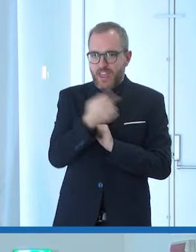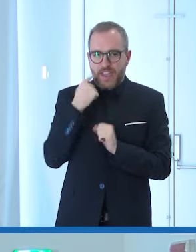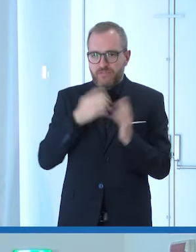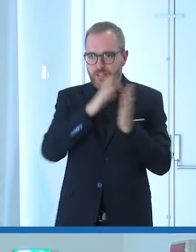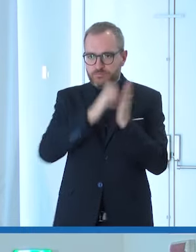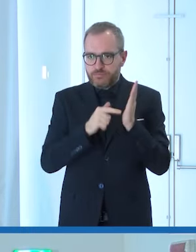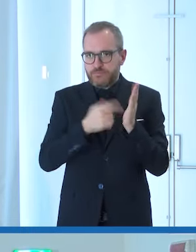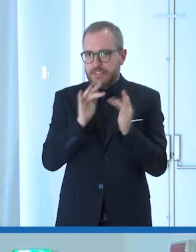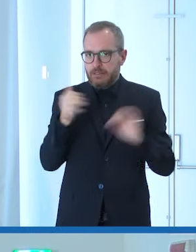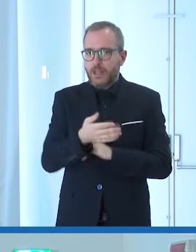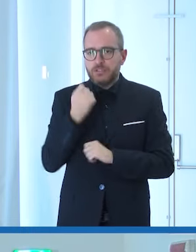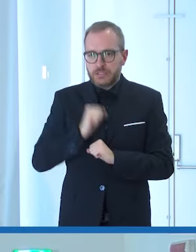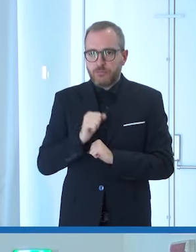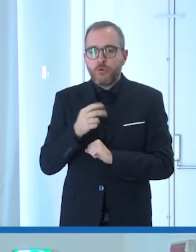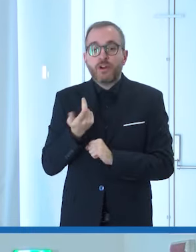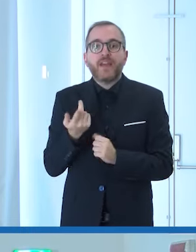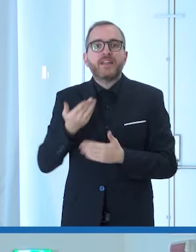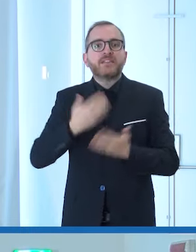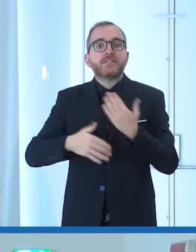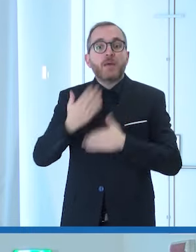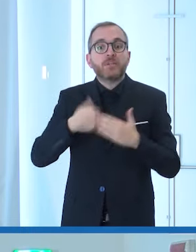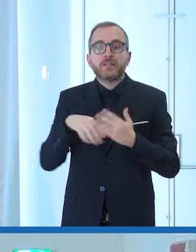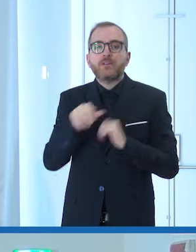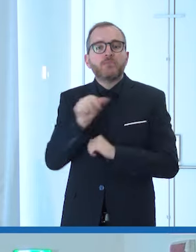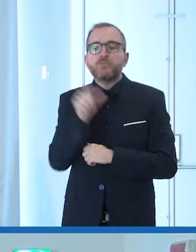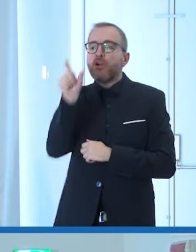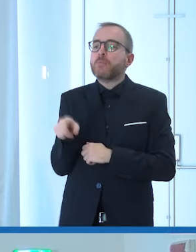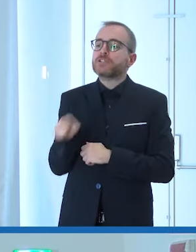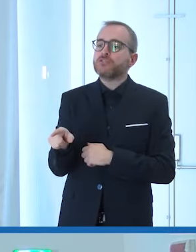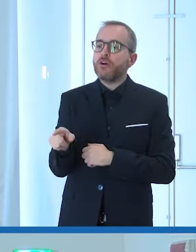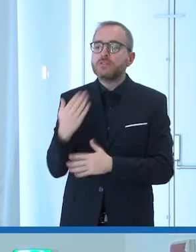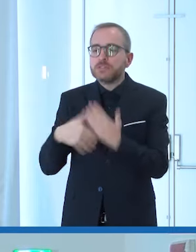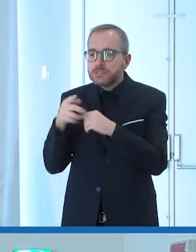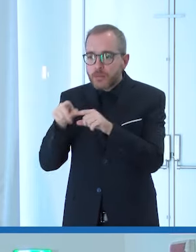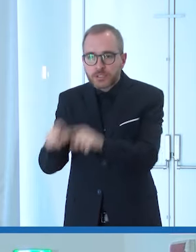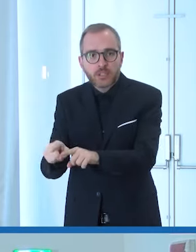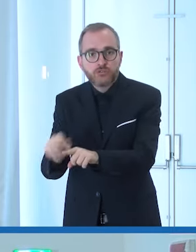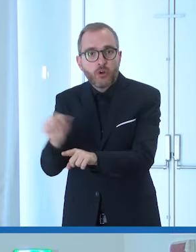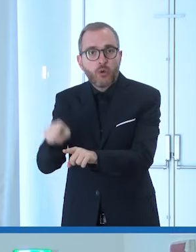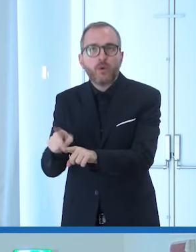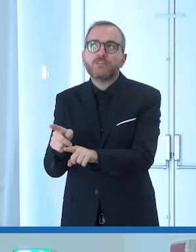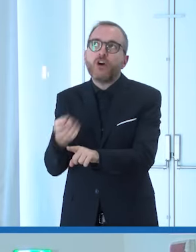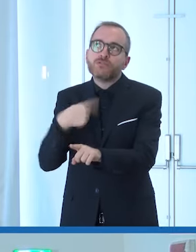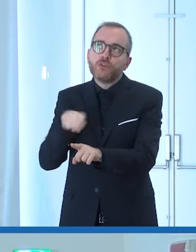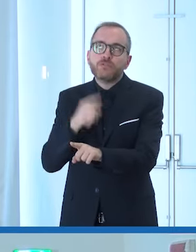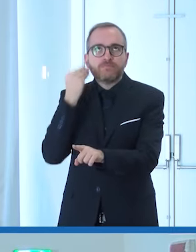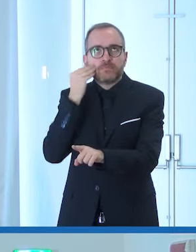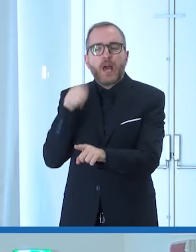che la disabilità non ricade più sulla persona ma ricade su come noi costruiamo la società